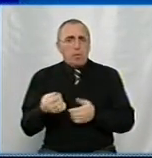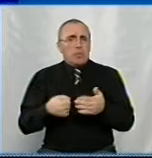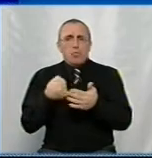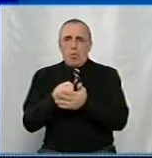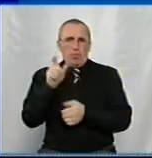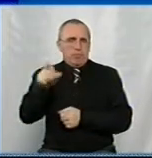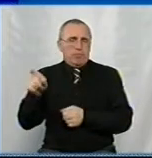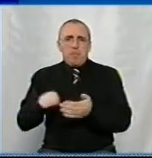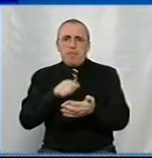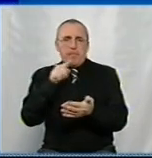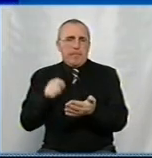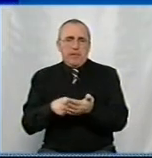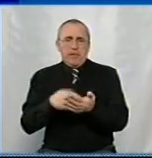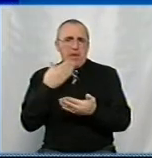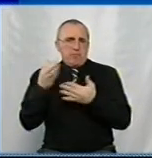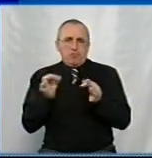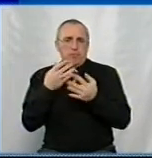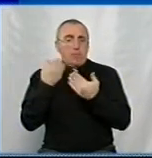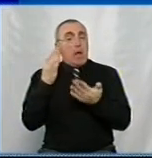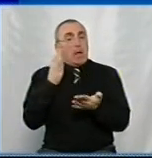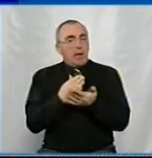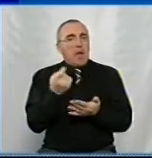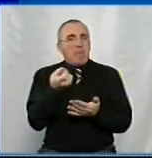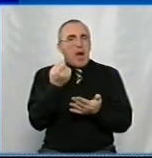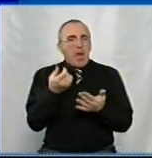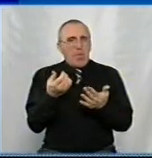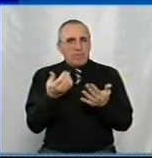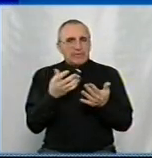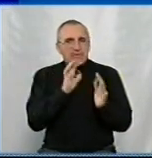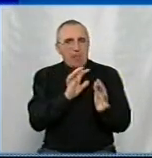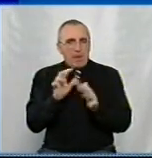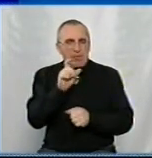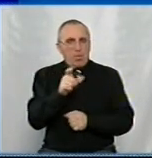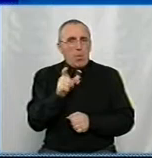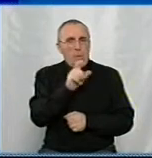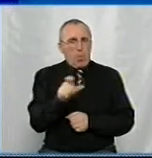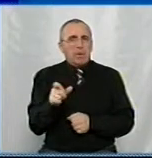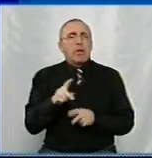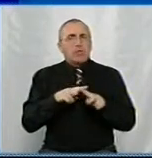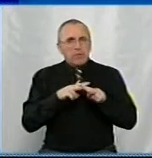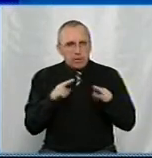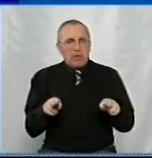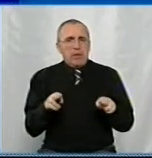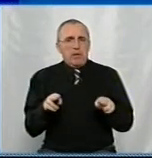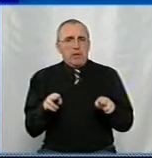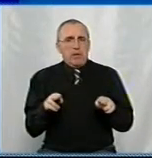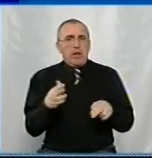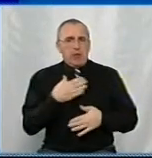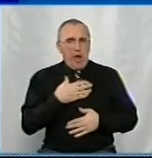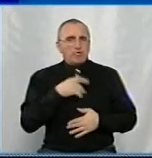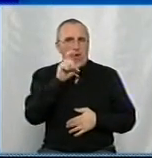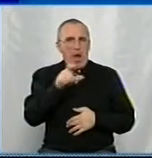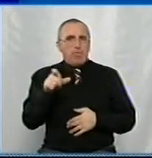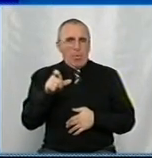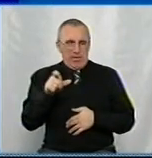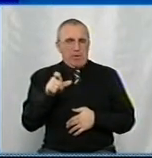людей питань немає. Є люди малозабезпечені. Це ті люди, вони теж, наші абоненти,